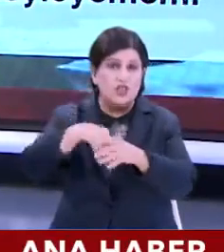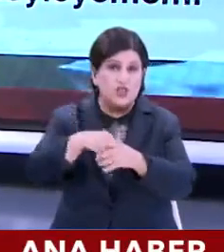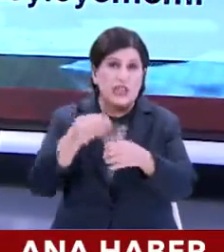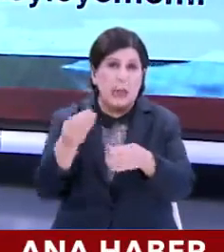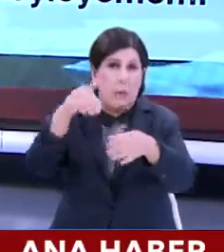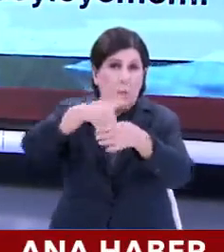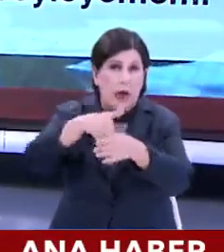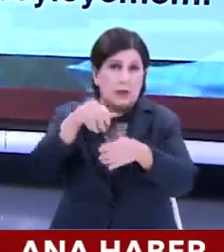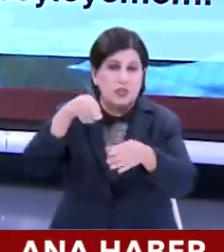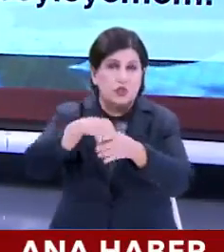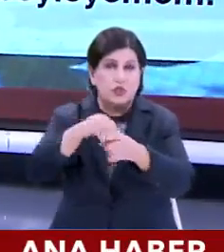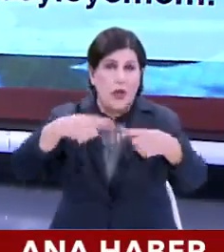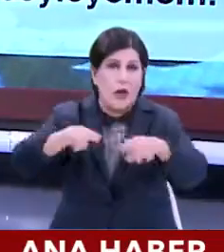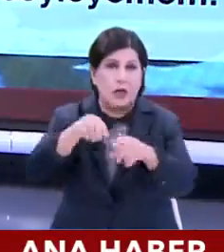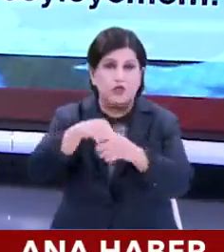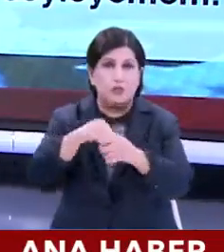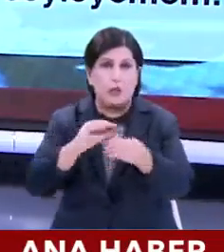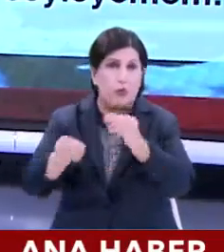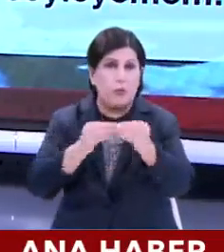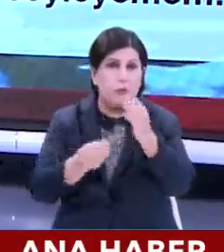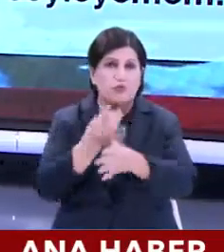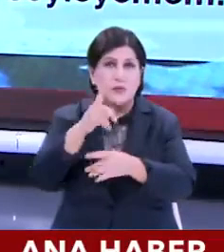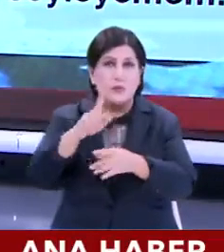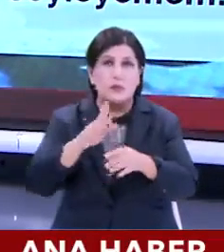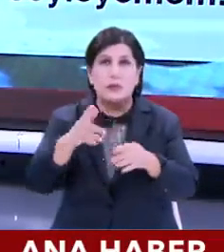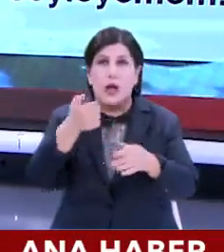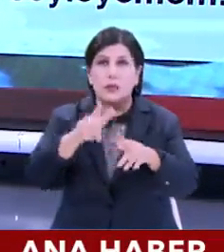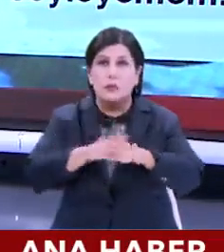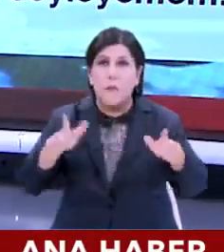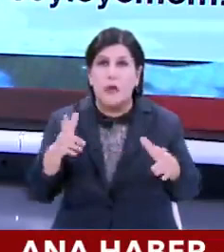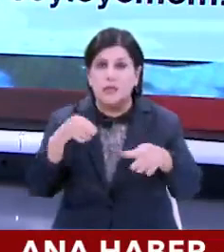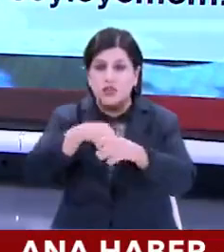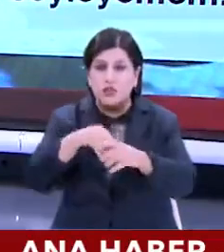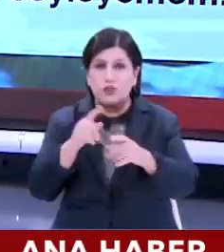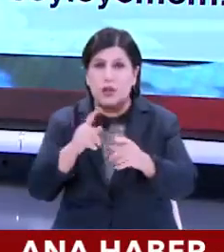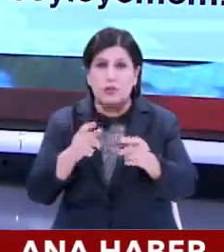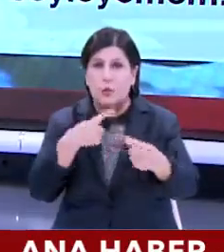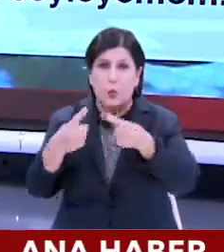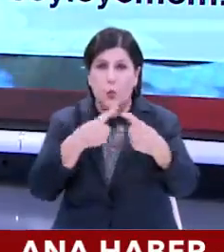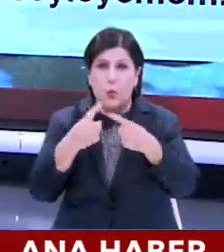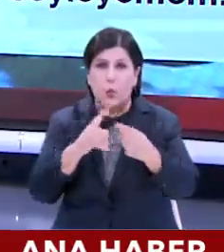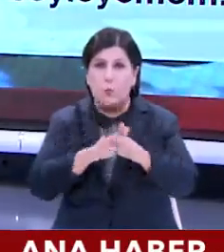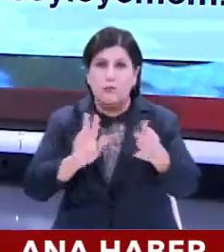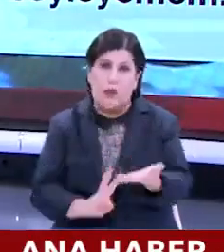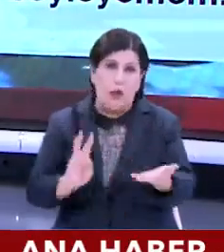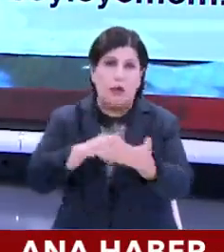tabanı çok sert bir tepki vermiş Akşener'in masadan kalkmasına. Bunu çok net bir şekilde görüyoruz. Bu itirafta görüyoruz bu arada.